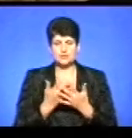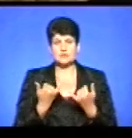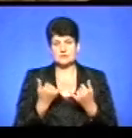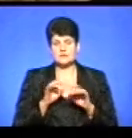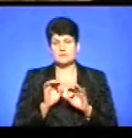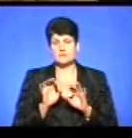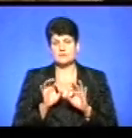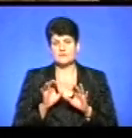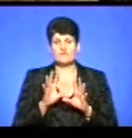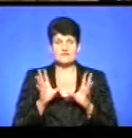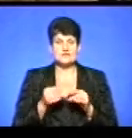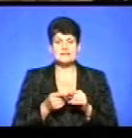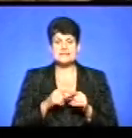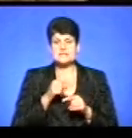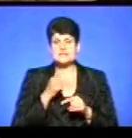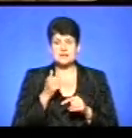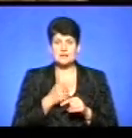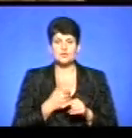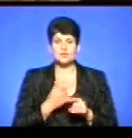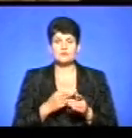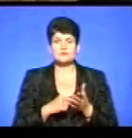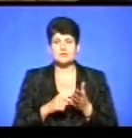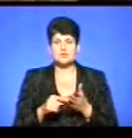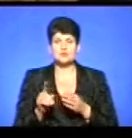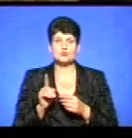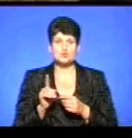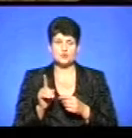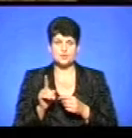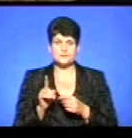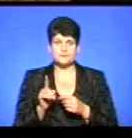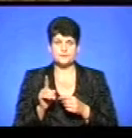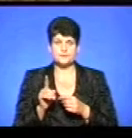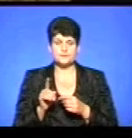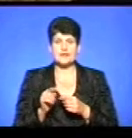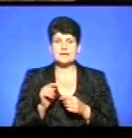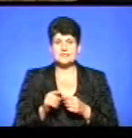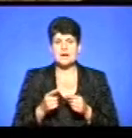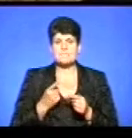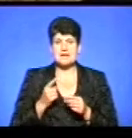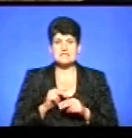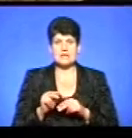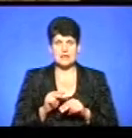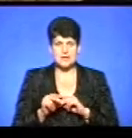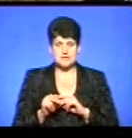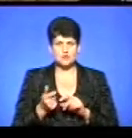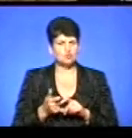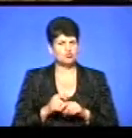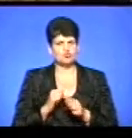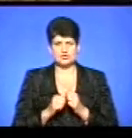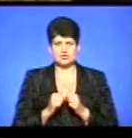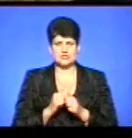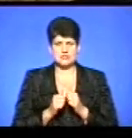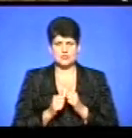відкривають всі оці секрети. Хочу зазначити, що таке, як майстер-класи, дуже часті